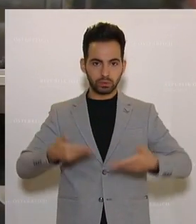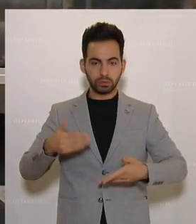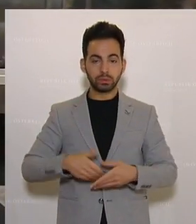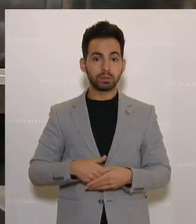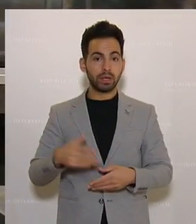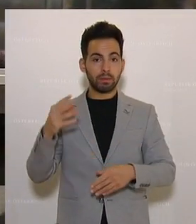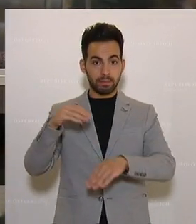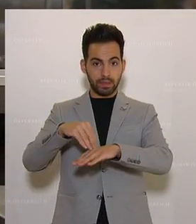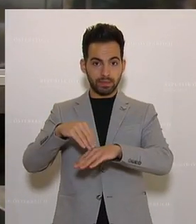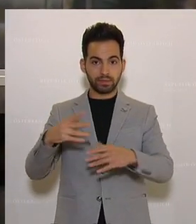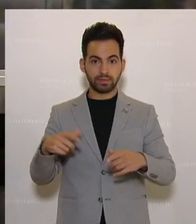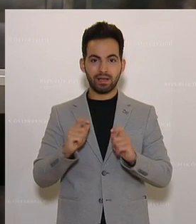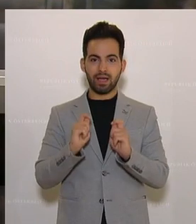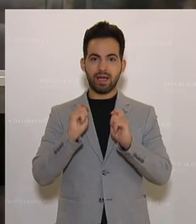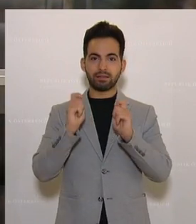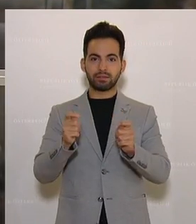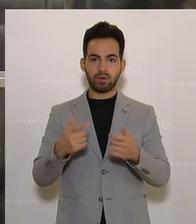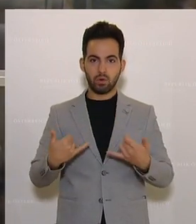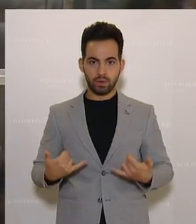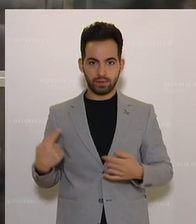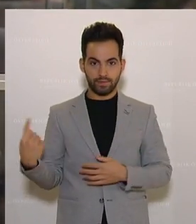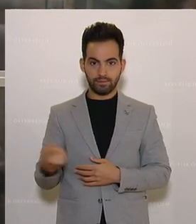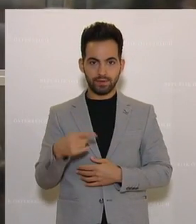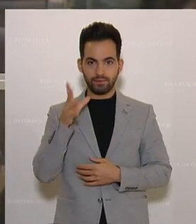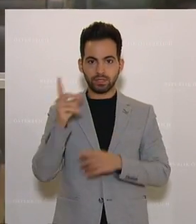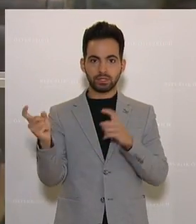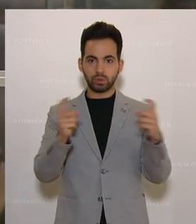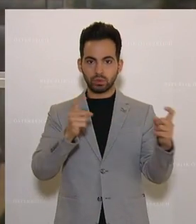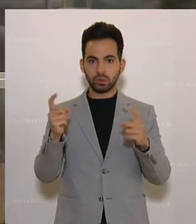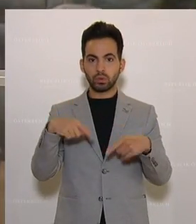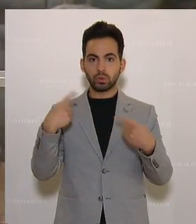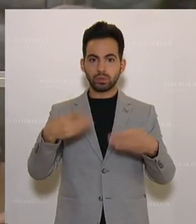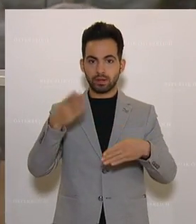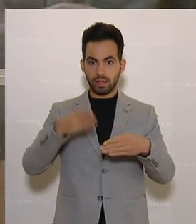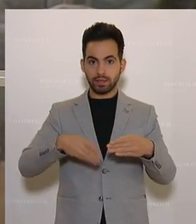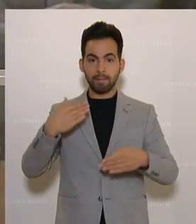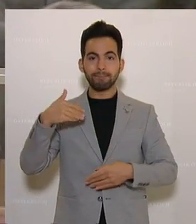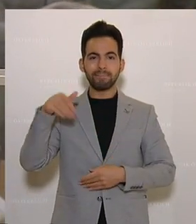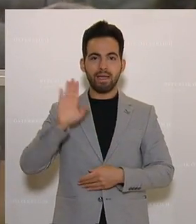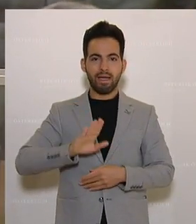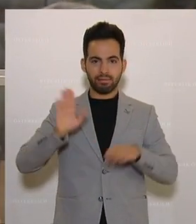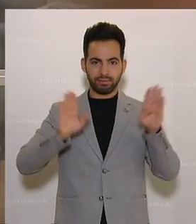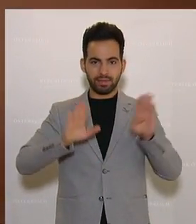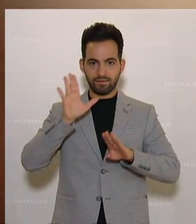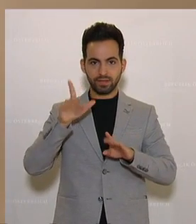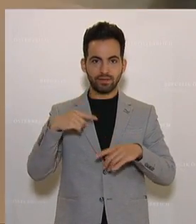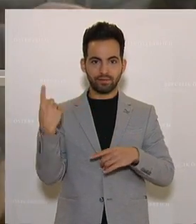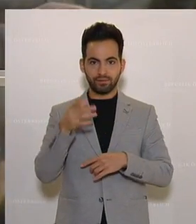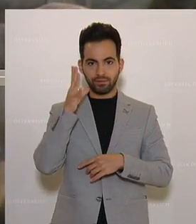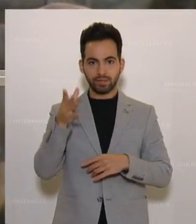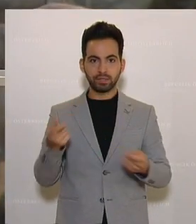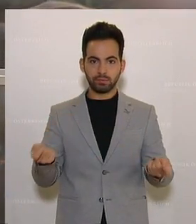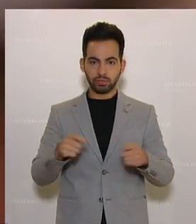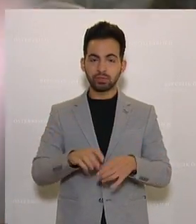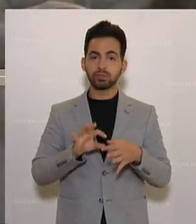unser Antrag, über den wir heute diskutieren und den wir dann am Ende mit Mehrheit wahrscheinlich beschließen werden, in